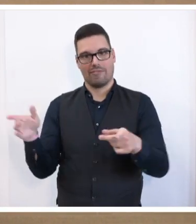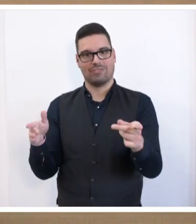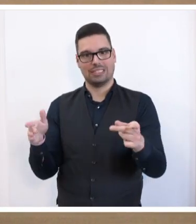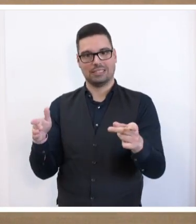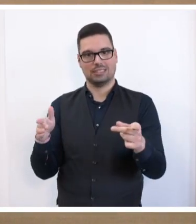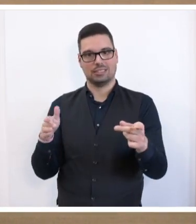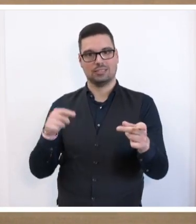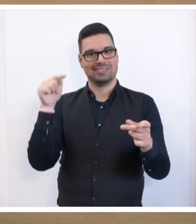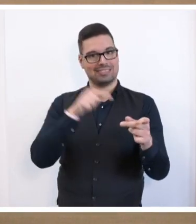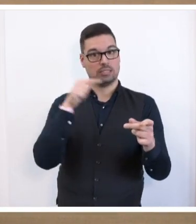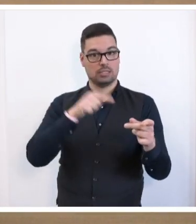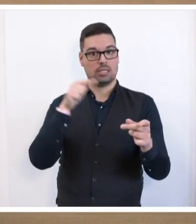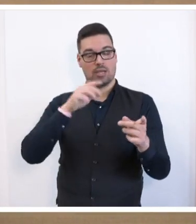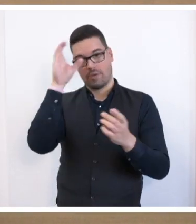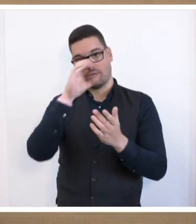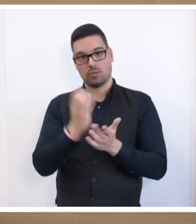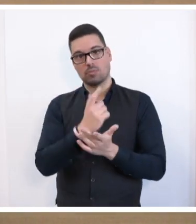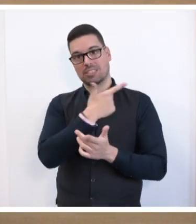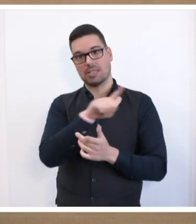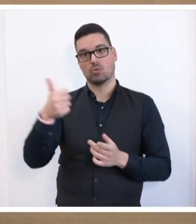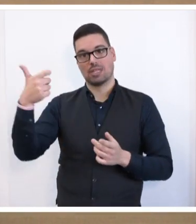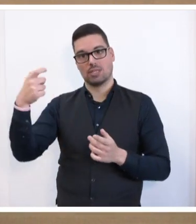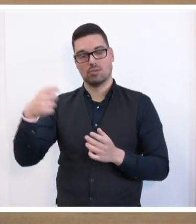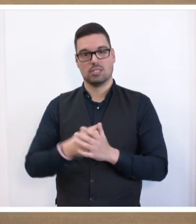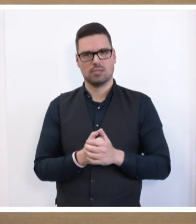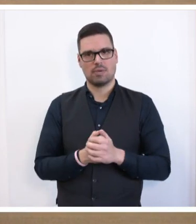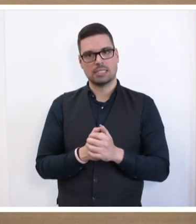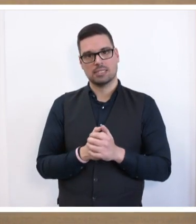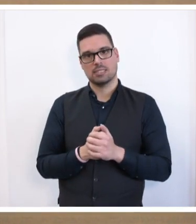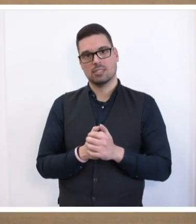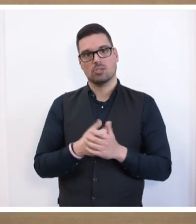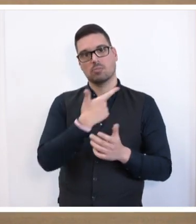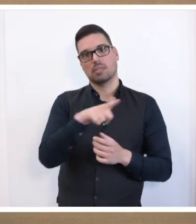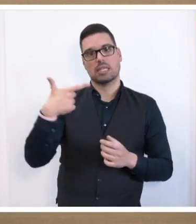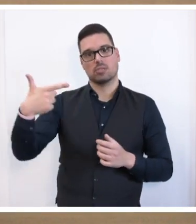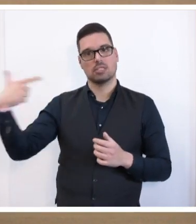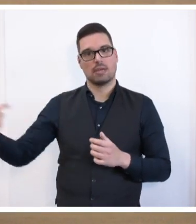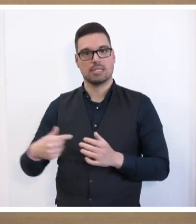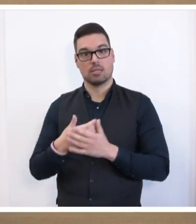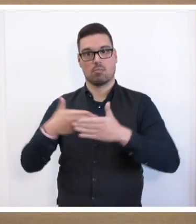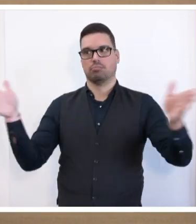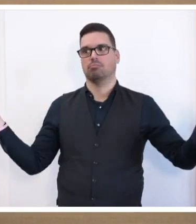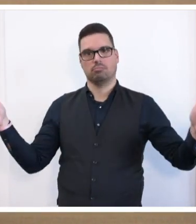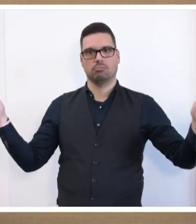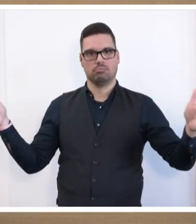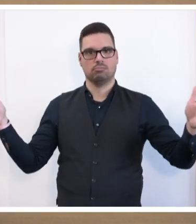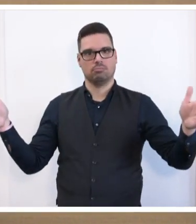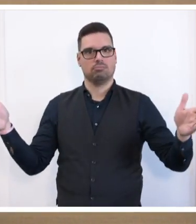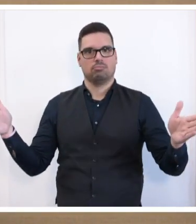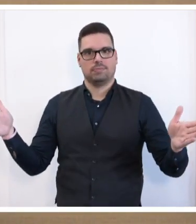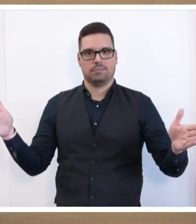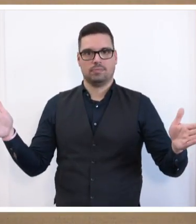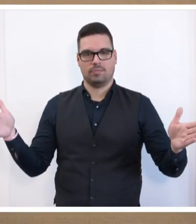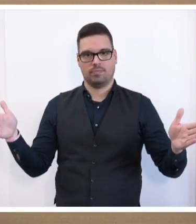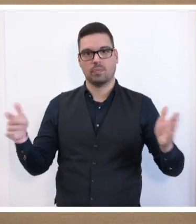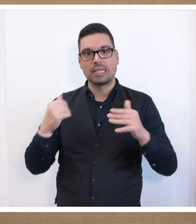in Ihrer Regierungsverantwortung bis 2021 im Saal bis 2022 sperrangelweit offen gelassen. Trotz allen